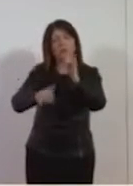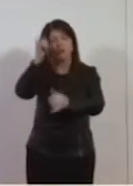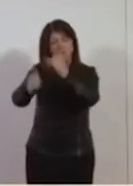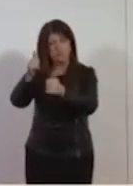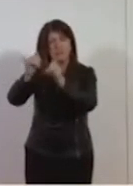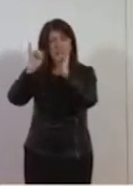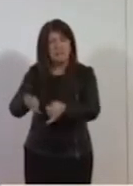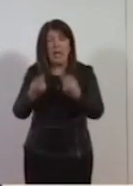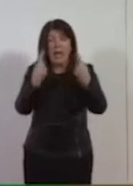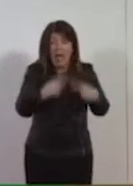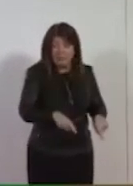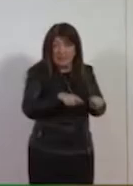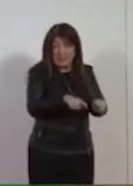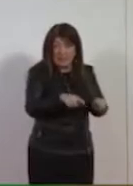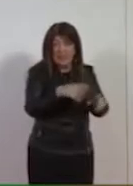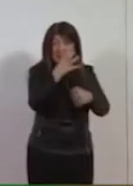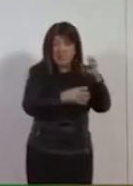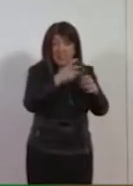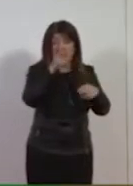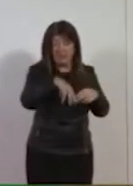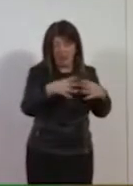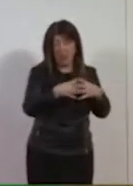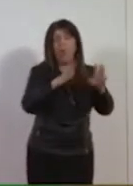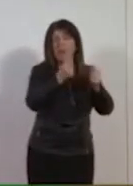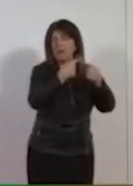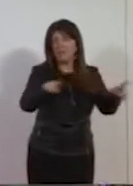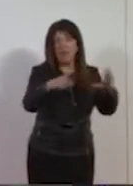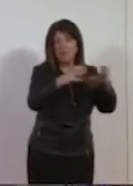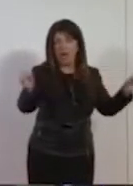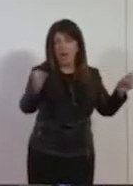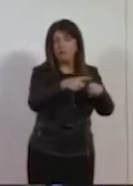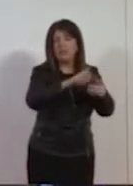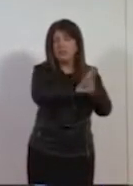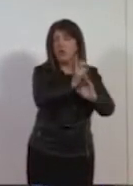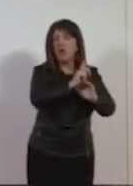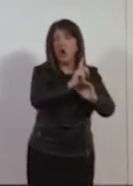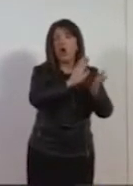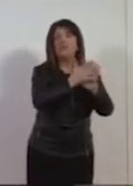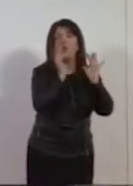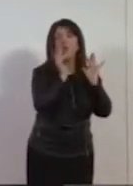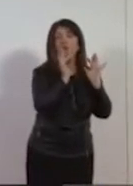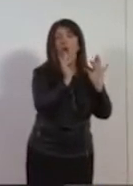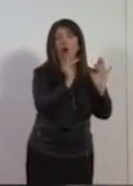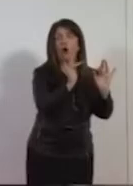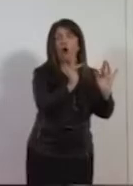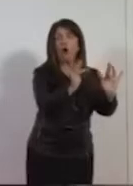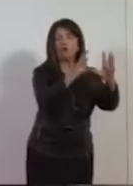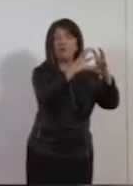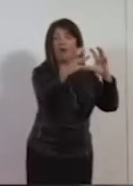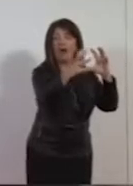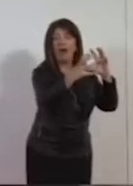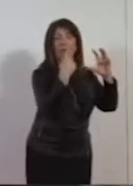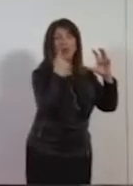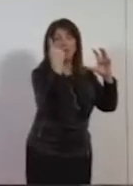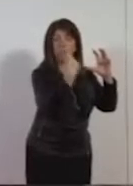Questa crisi non ha distrutto le fabbriche, le ha vuotate, le ha cavato di dentro il valore del lavoro.